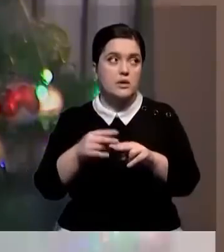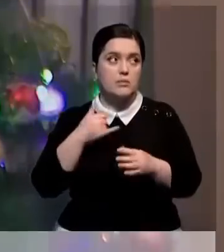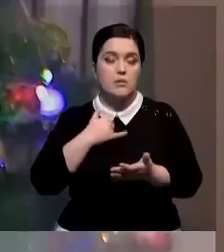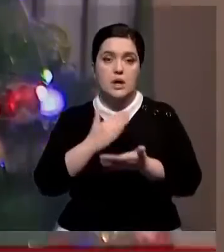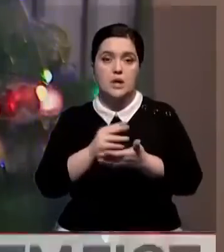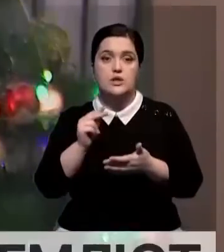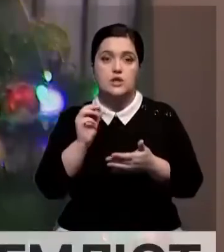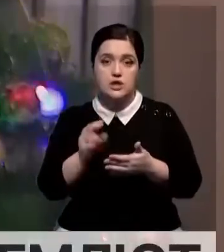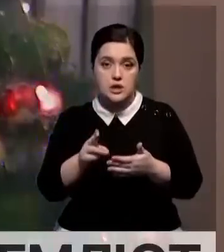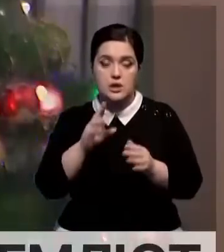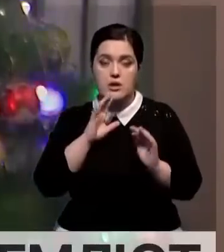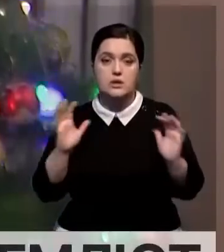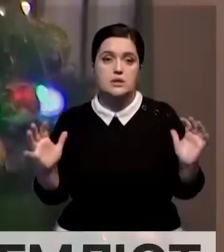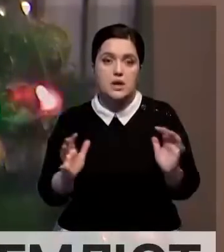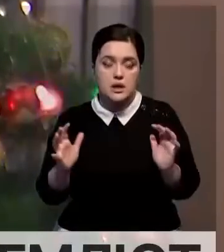чек, я сохранила.